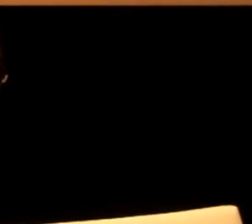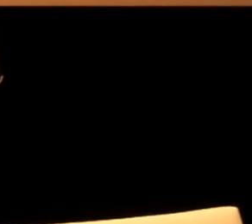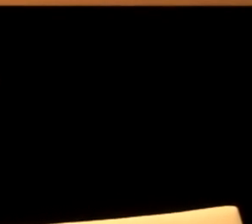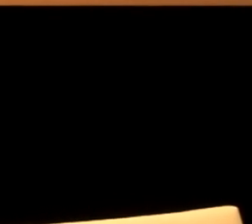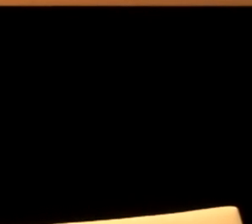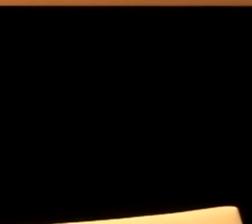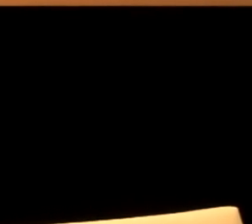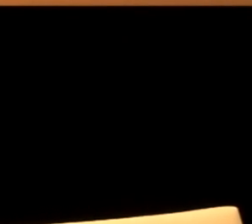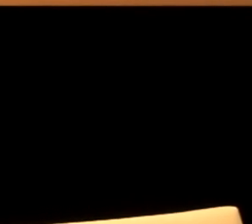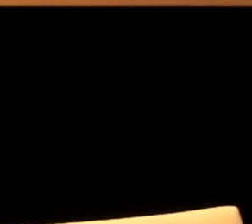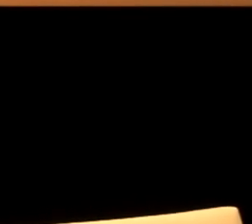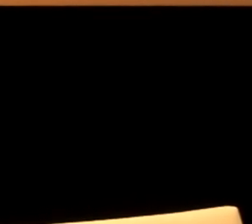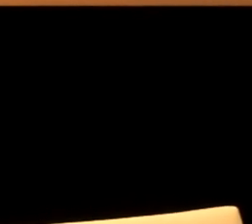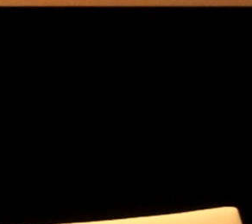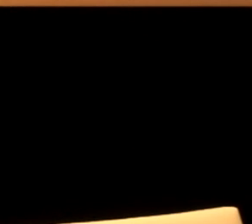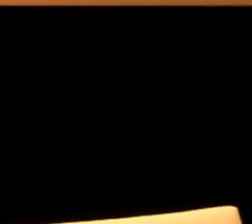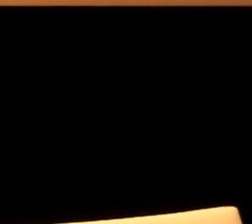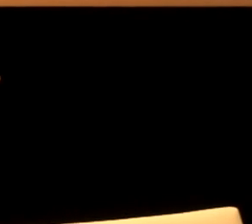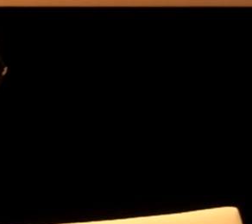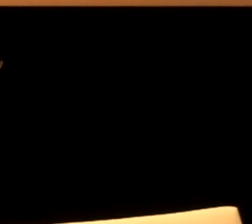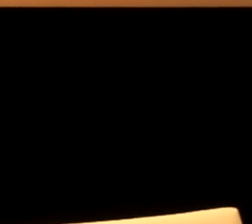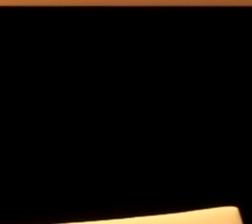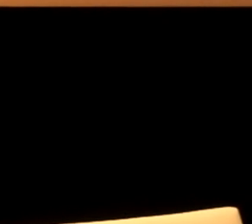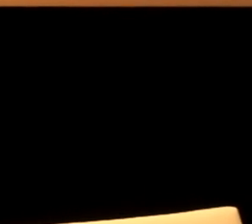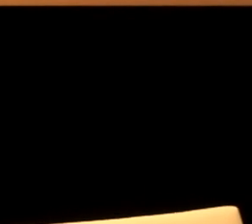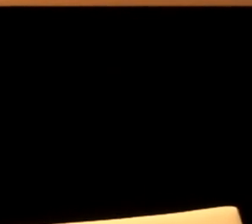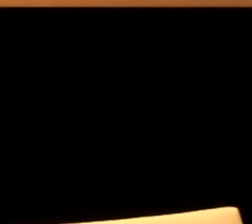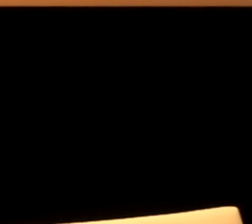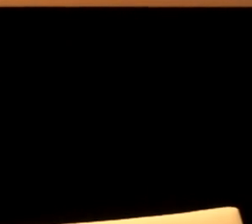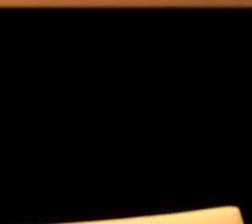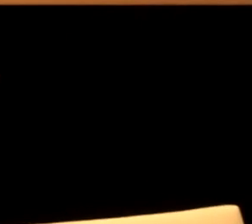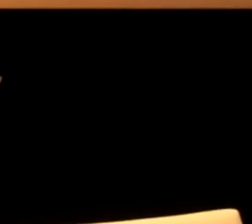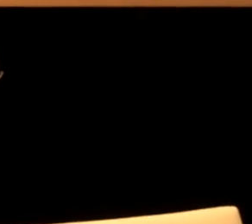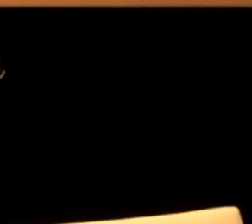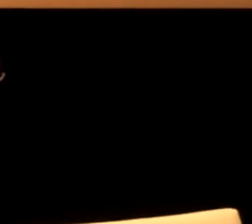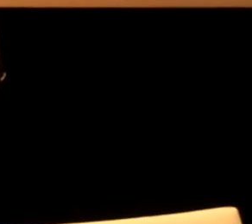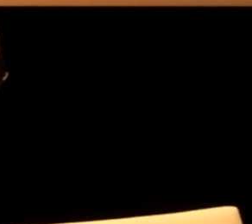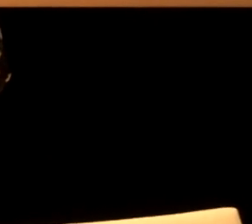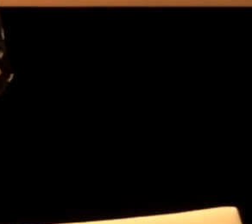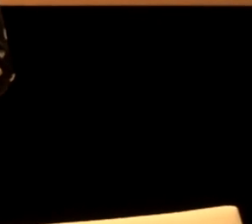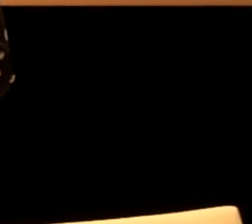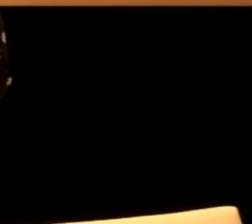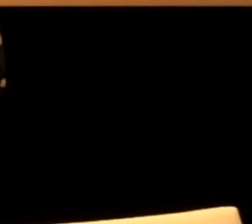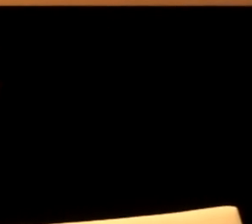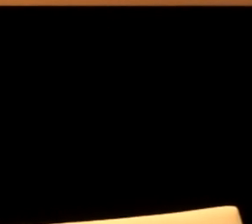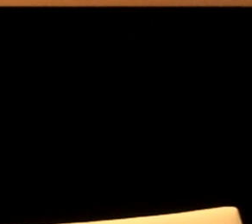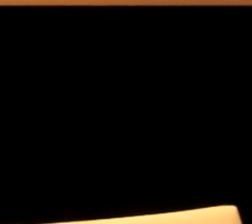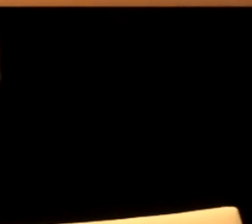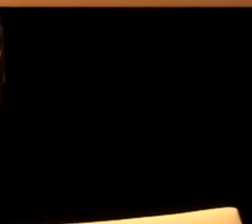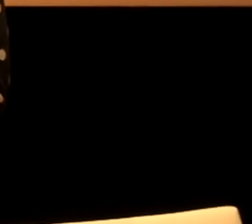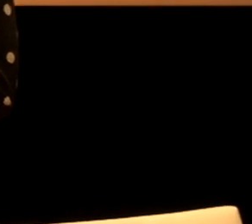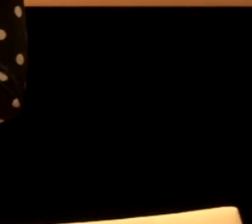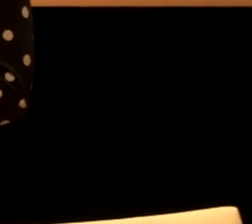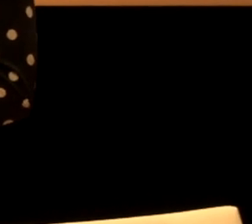goaz, Eskola Inklusiboa Garatzeko Esparru Plana eta aurkezpena egingo digute Maite Alonso Arana Eskuntza Zailburu Hordeak